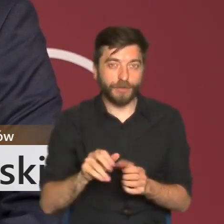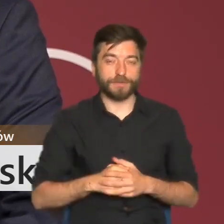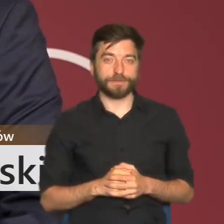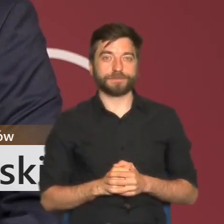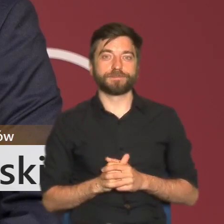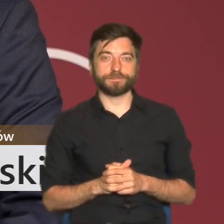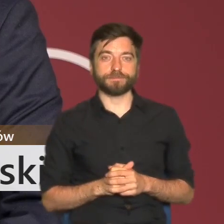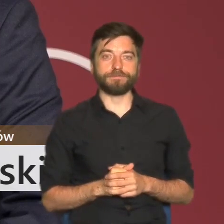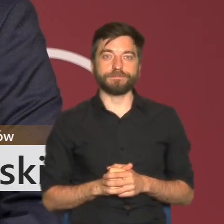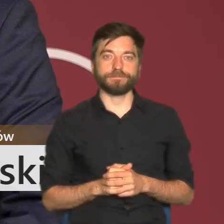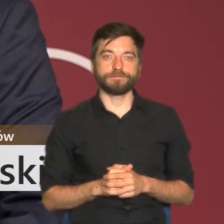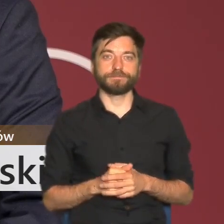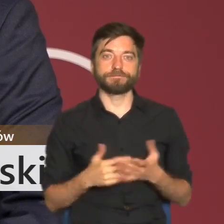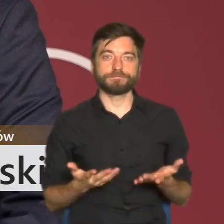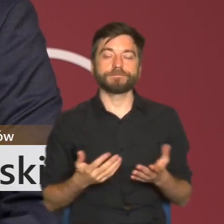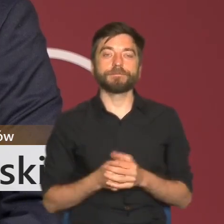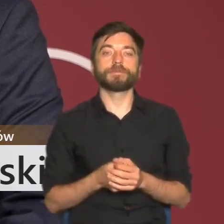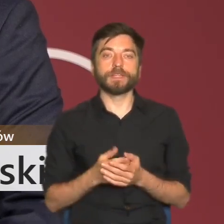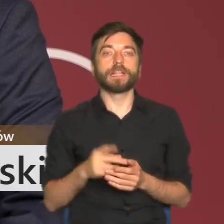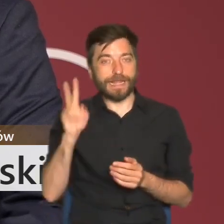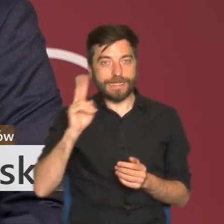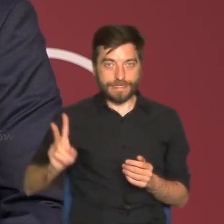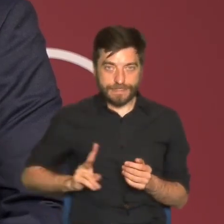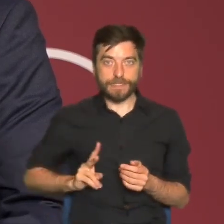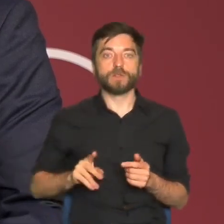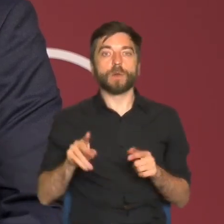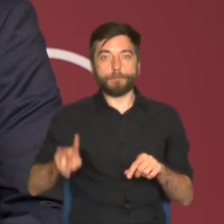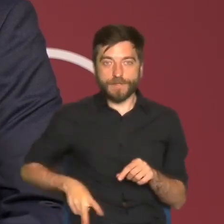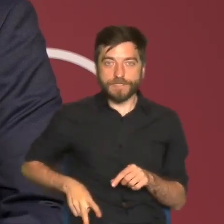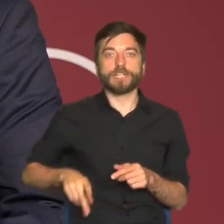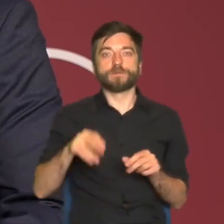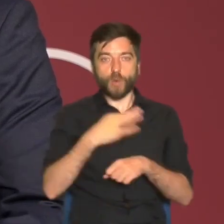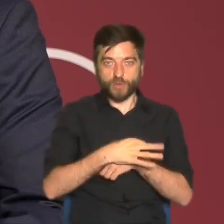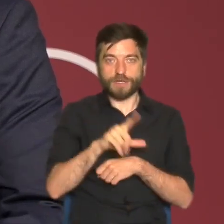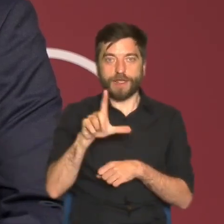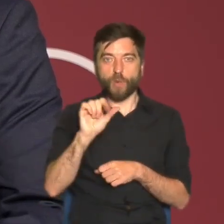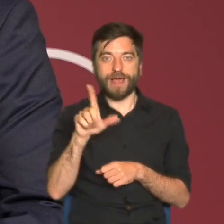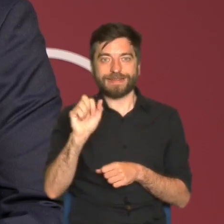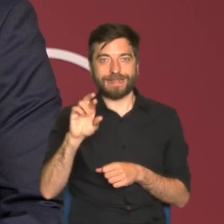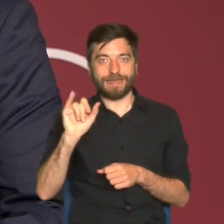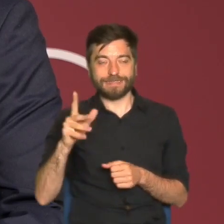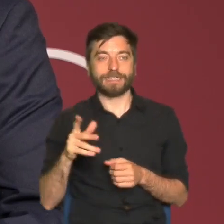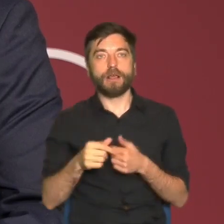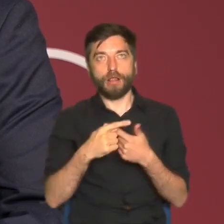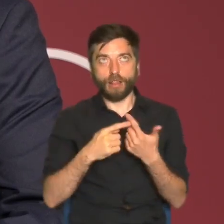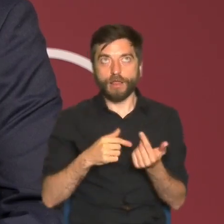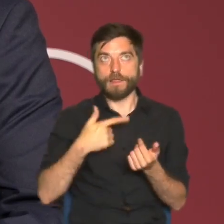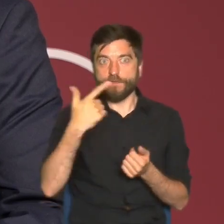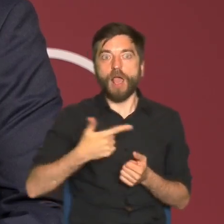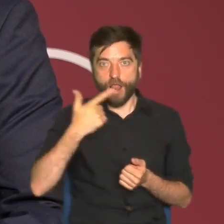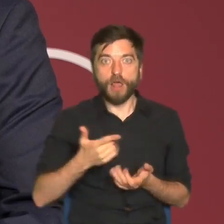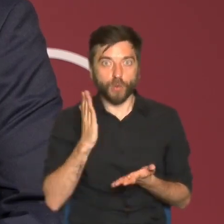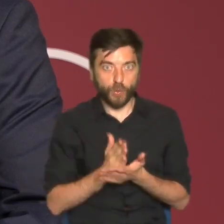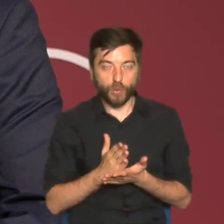Tak, i Instytut razem z Ministerstwem, z Uczelnia Ładarskiego od kilku lat, właściwie od już ponad dwóch lat